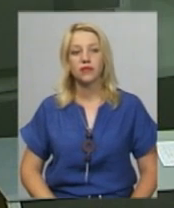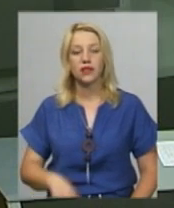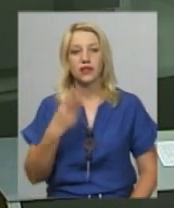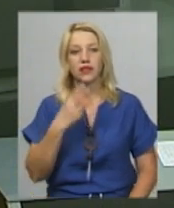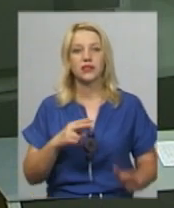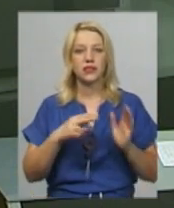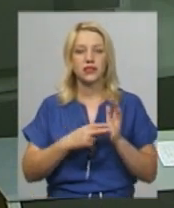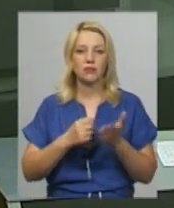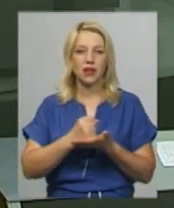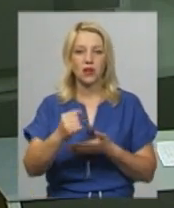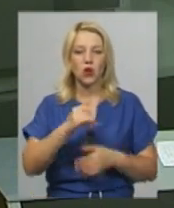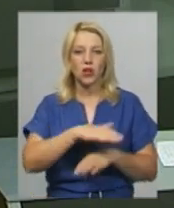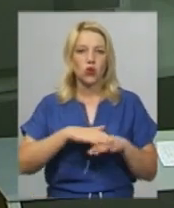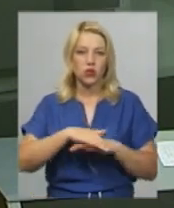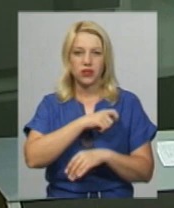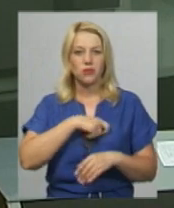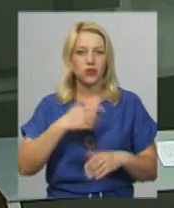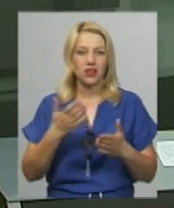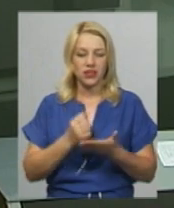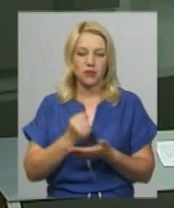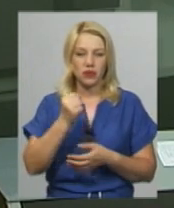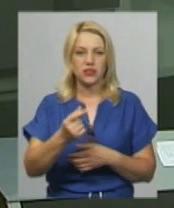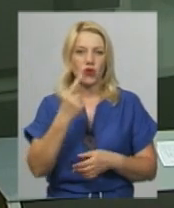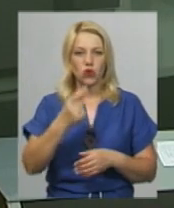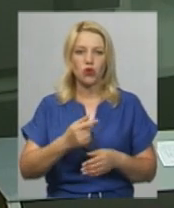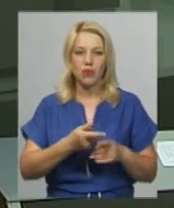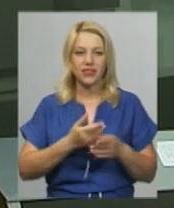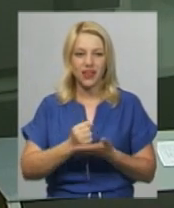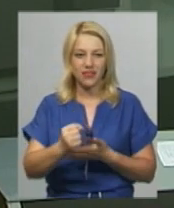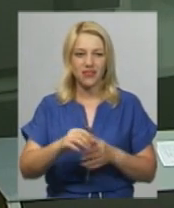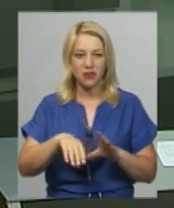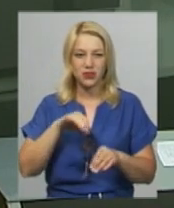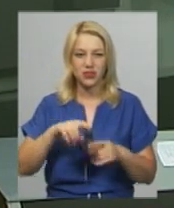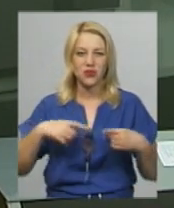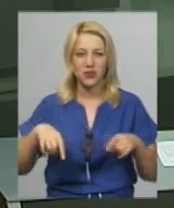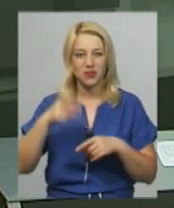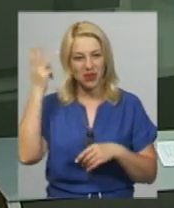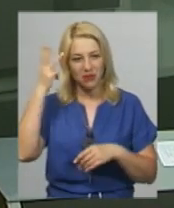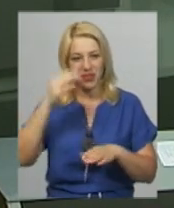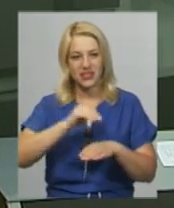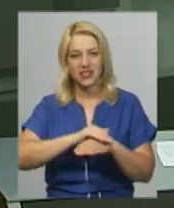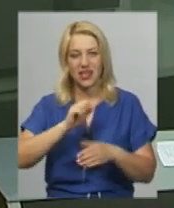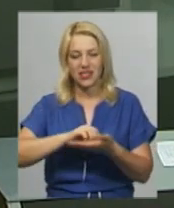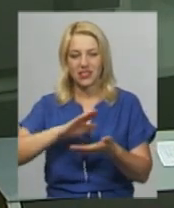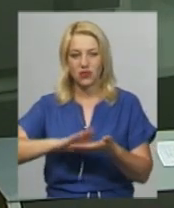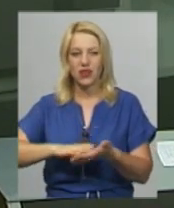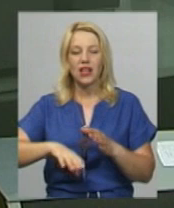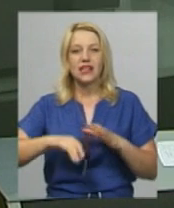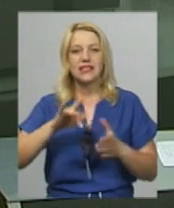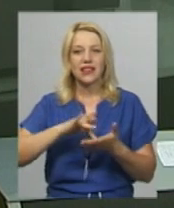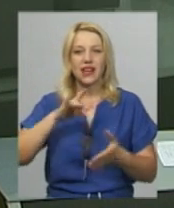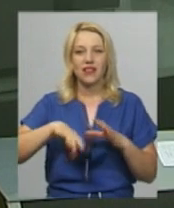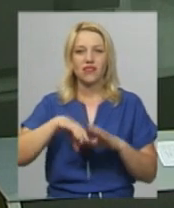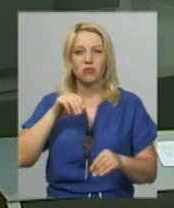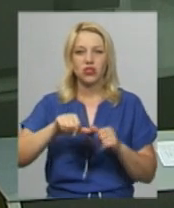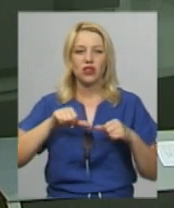37 кандидатів у нардепи, які балотуються за одномандатними виборчими округами Хмельниччини, зареєструвала Центральна виборча комісія